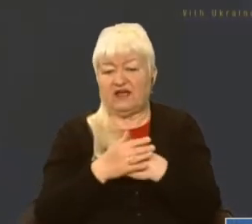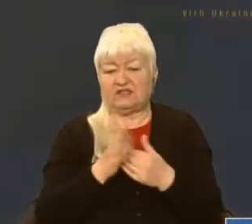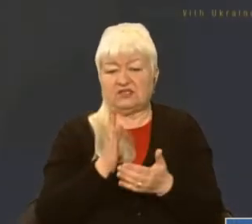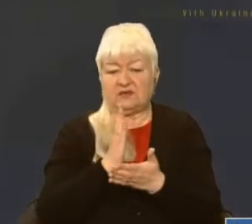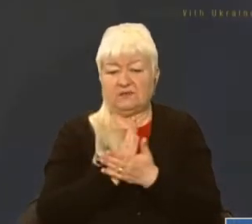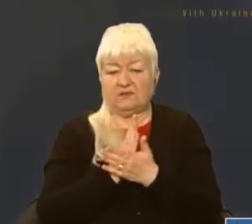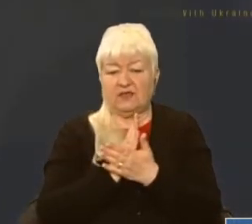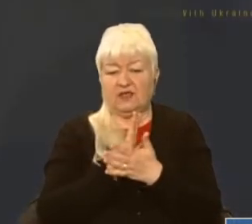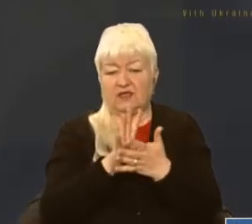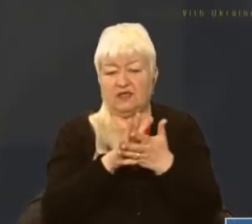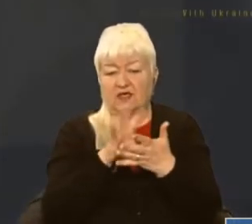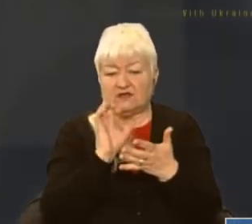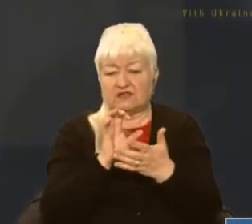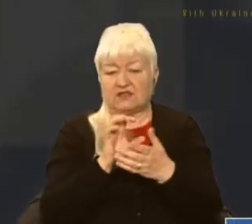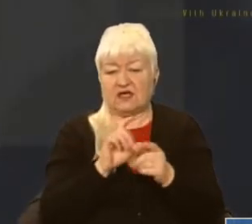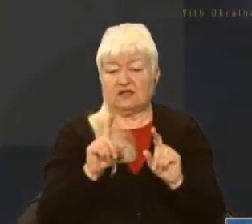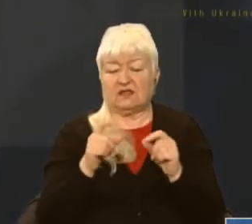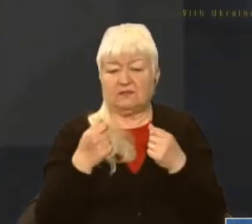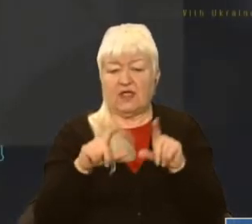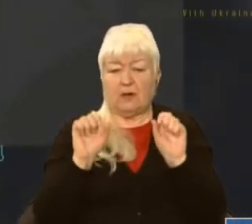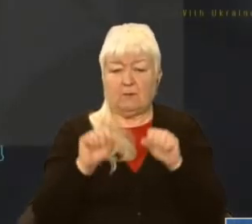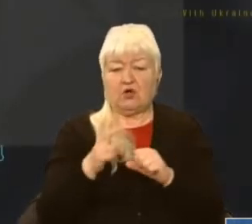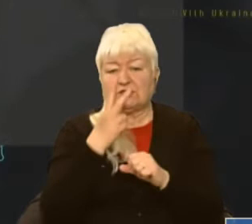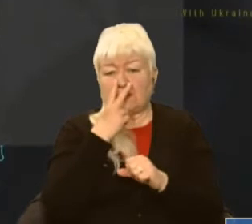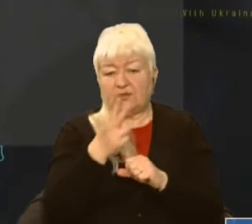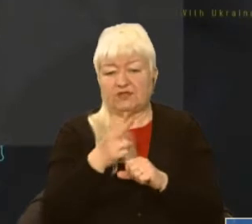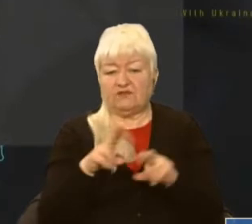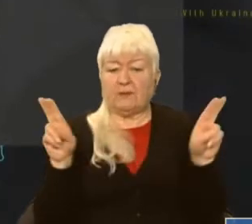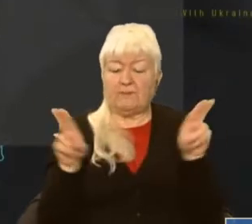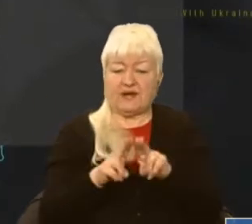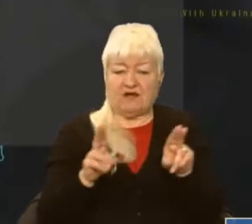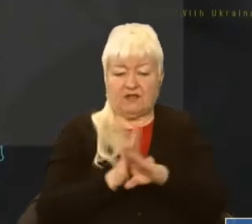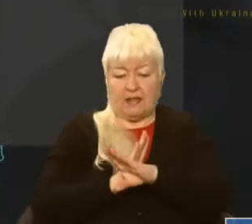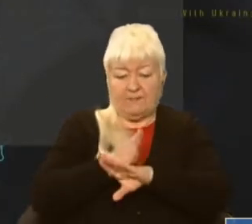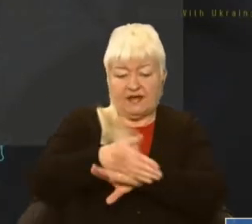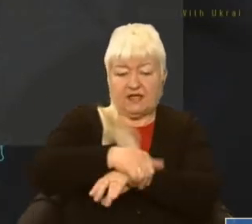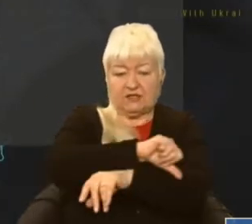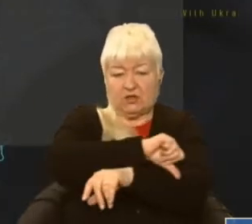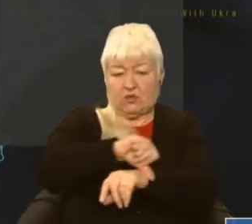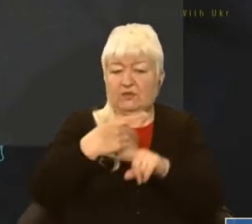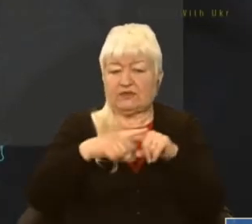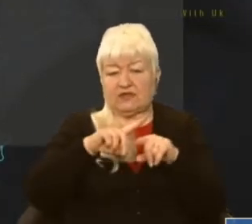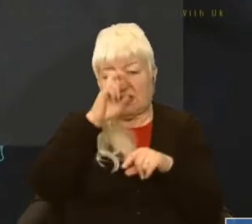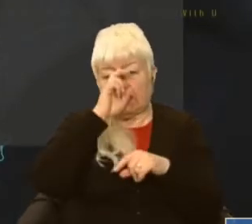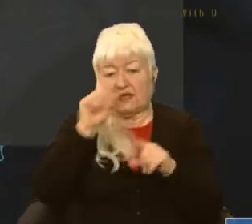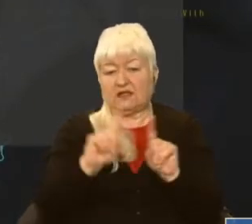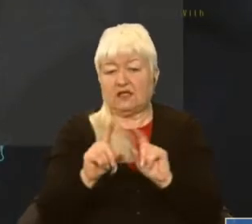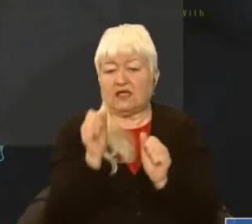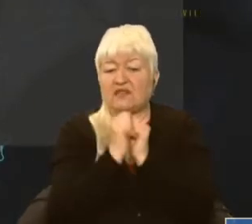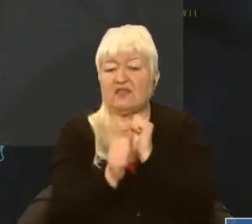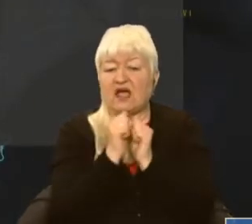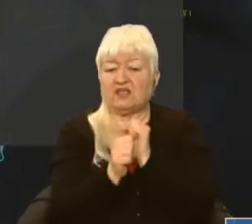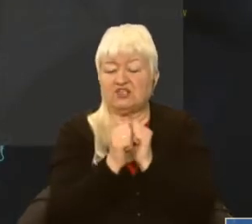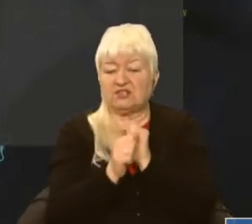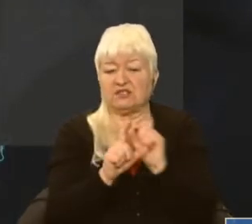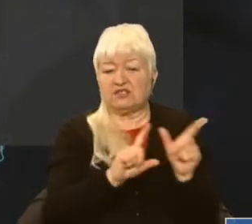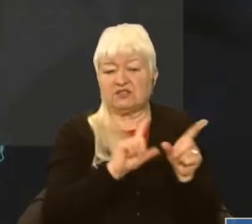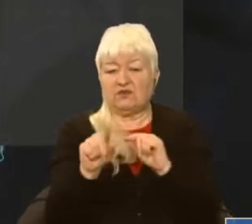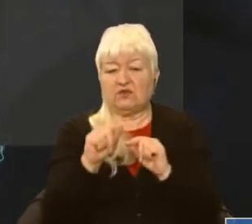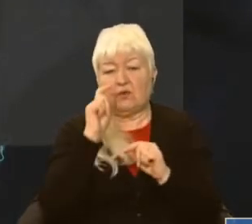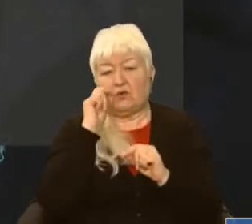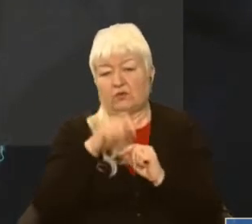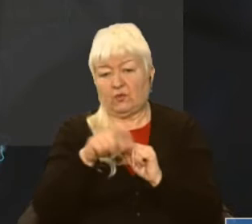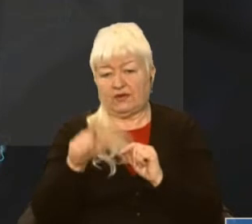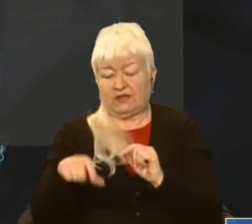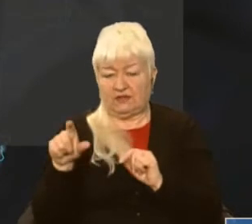.org.ua, на якому можна подивитися правила перетину кордону цих країн, які найчастіше виїжджають українки та